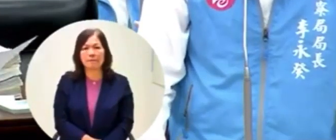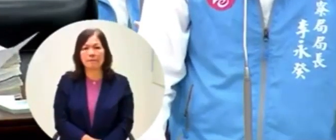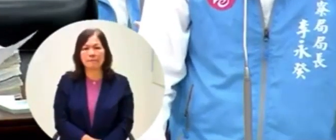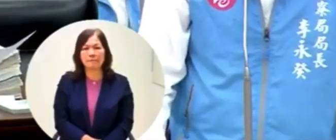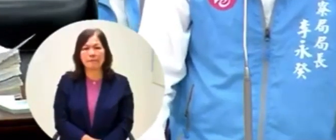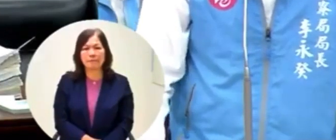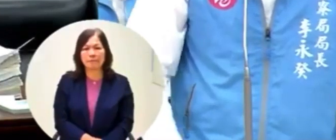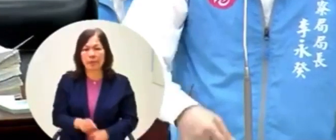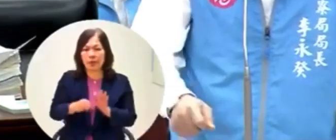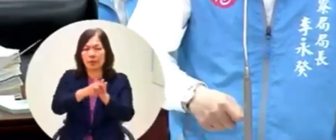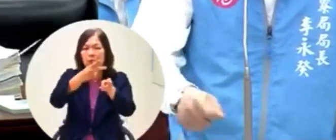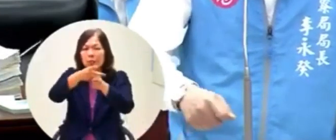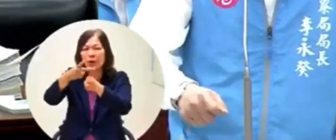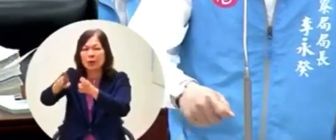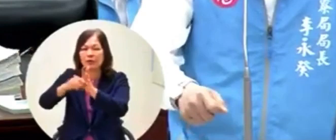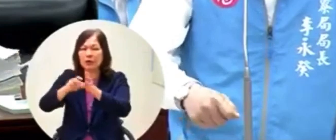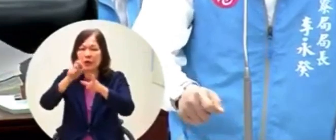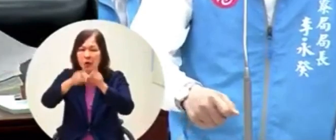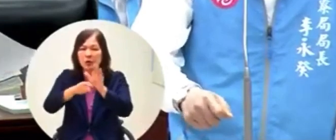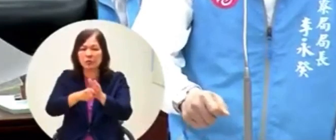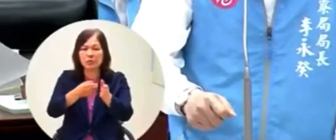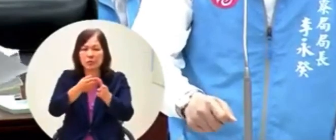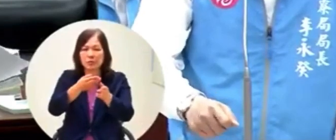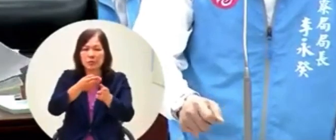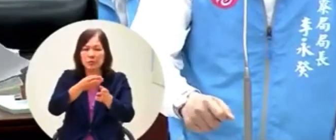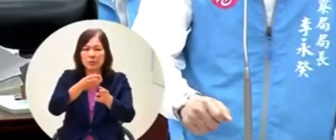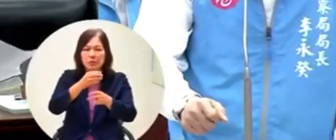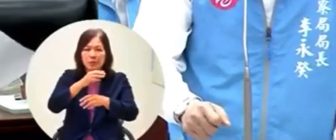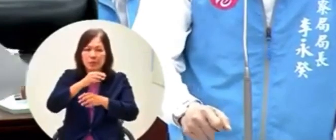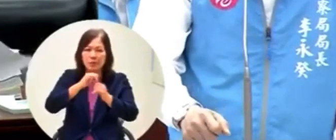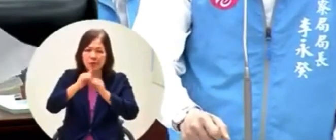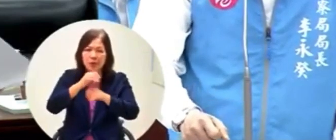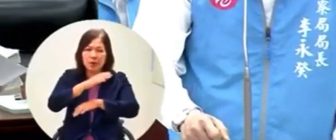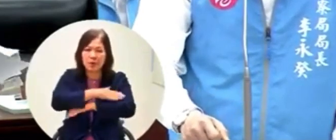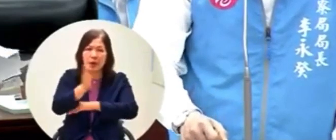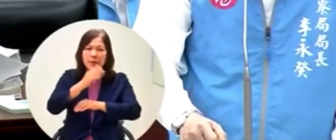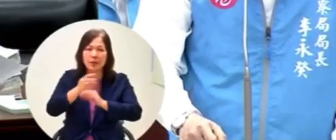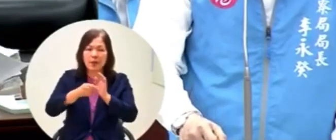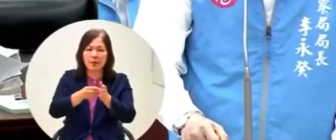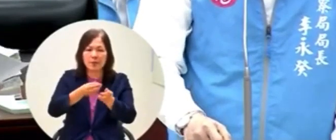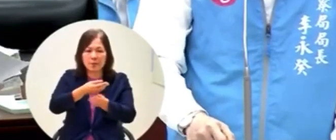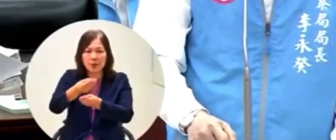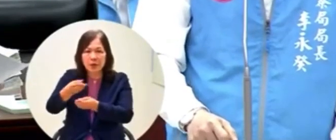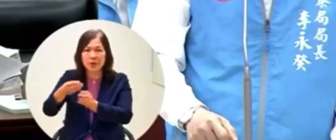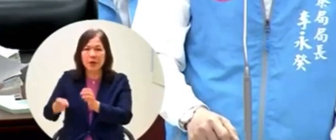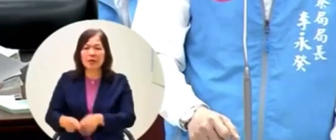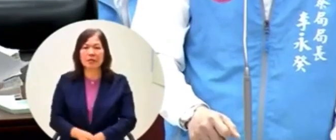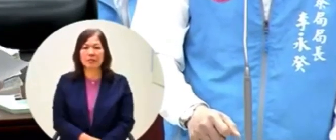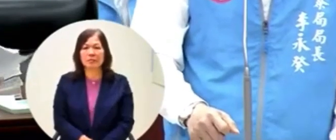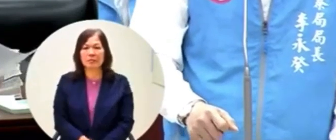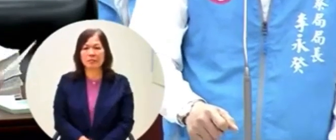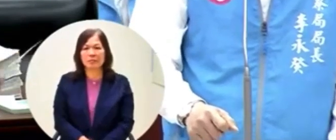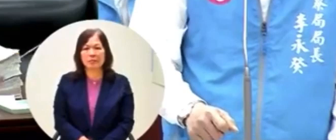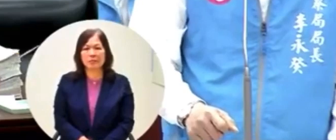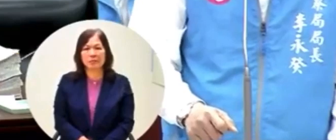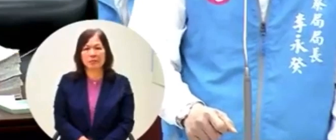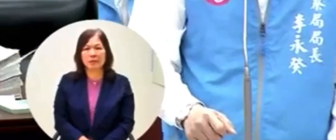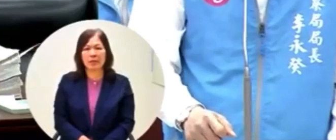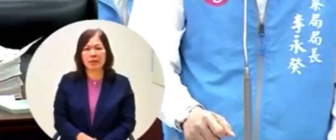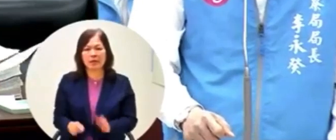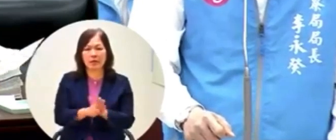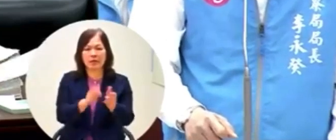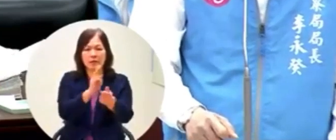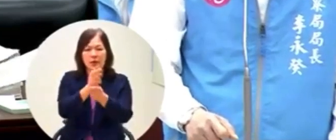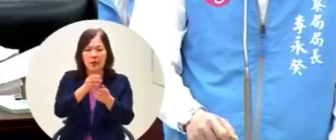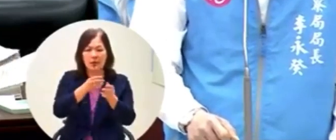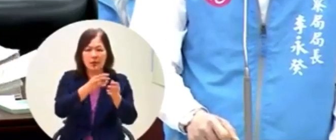會看這種文宣的公司派報社有幾間醫所長派報派報派報派家